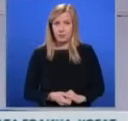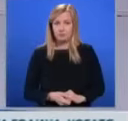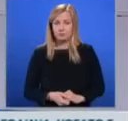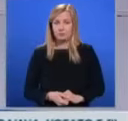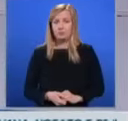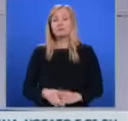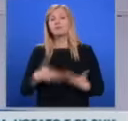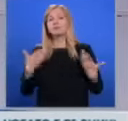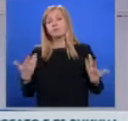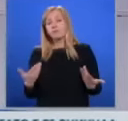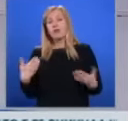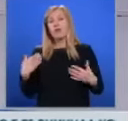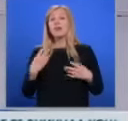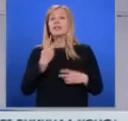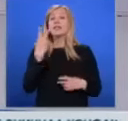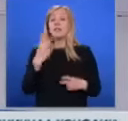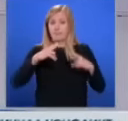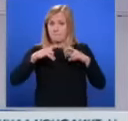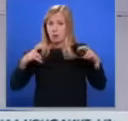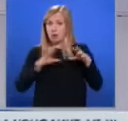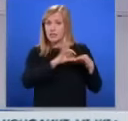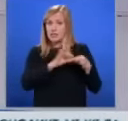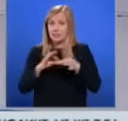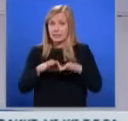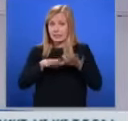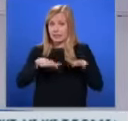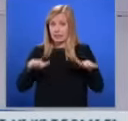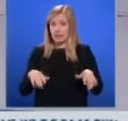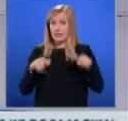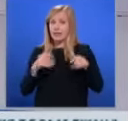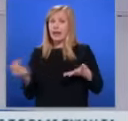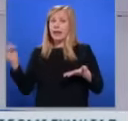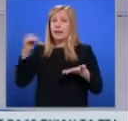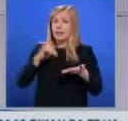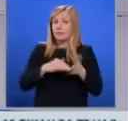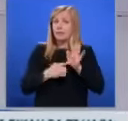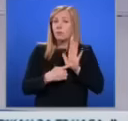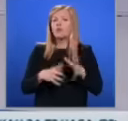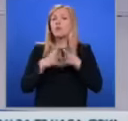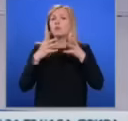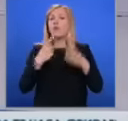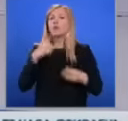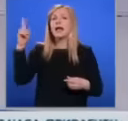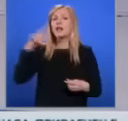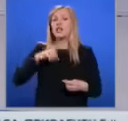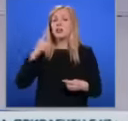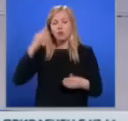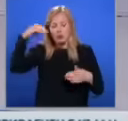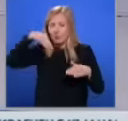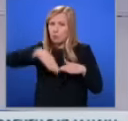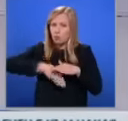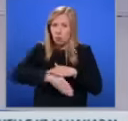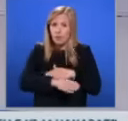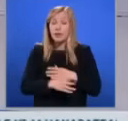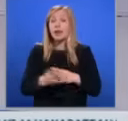И на фона на всичко до тук, две проучвания свързани с децата. Те идват да покажат много за ежедневието, което са потопени, и да